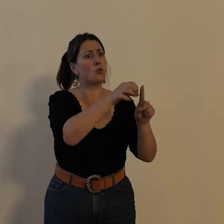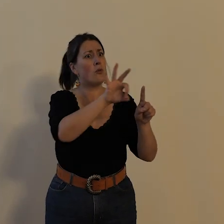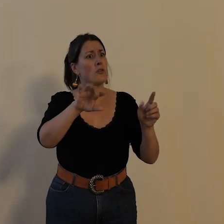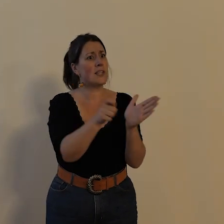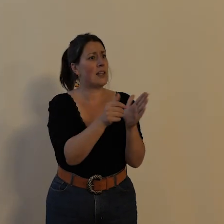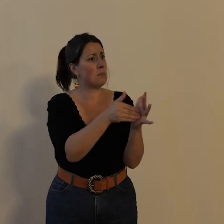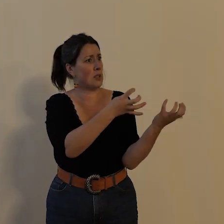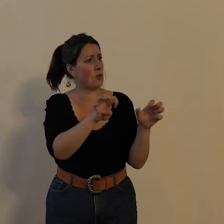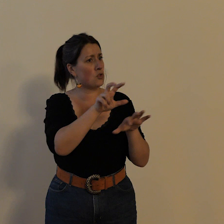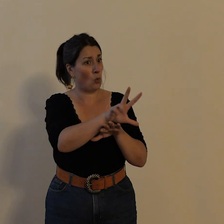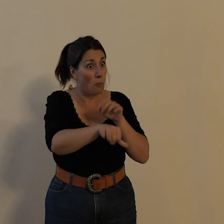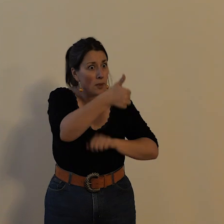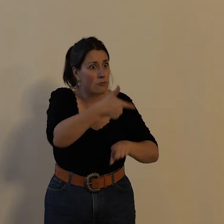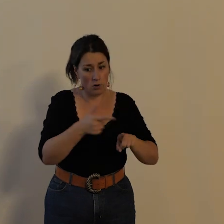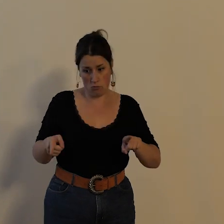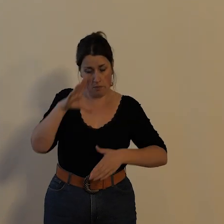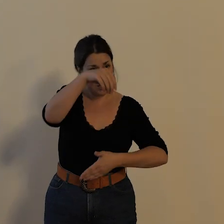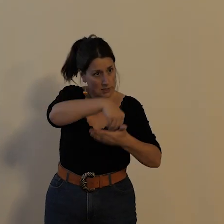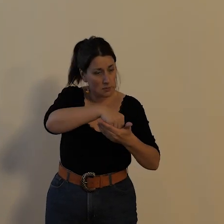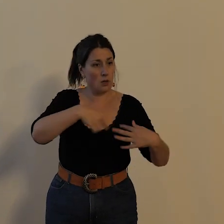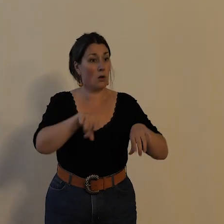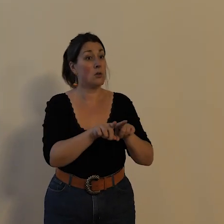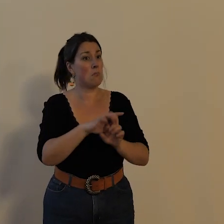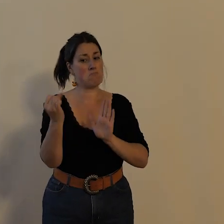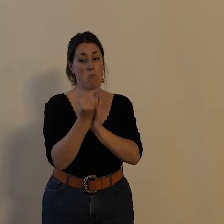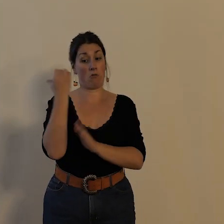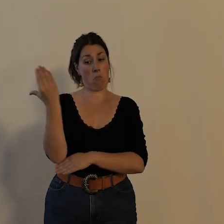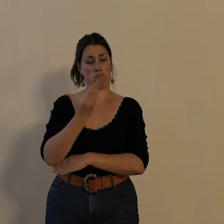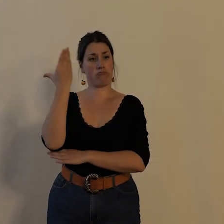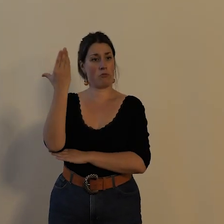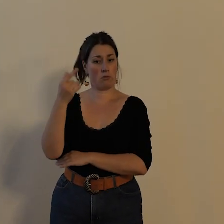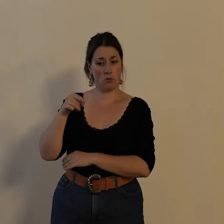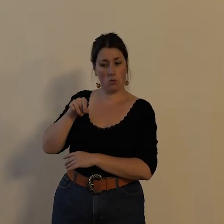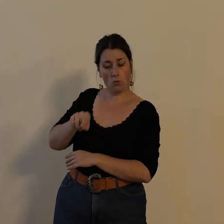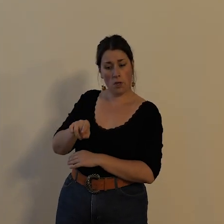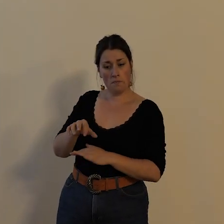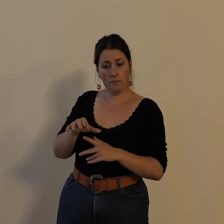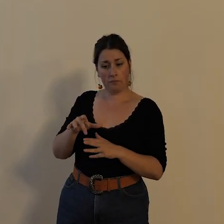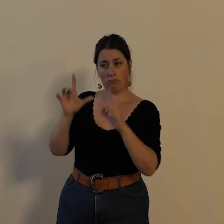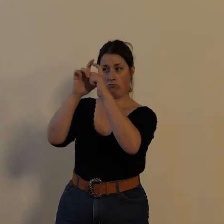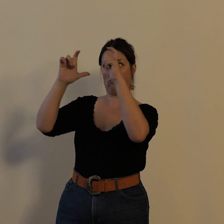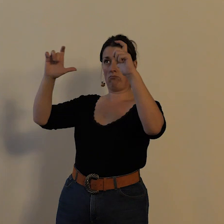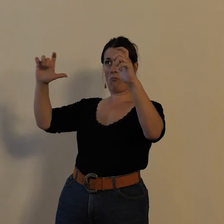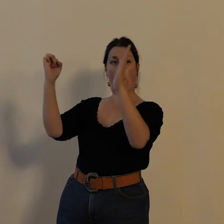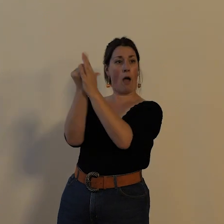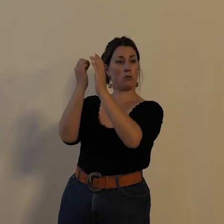ouvre en 1904 une enseigne prestigieuse qui lui servira aussi